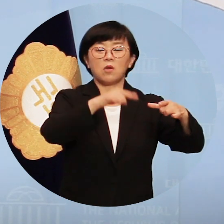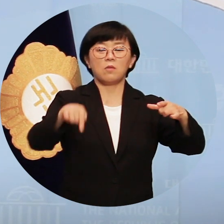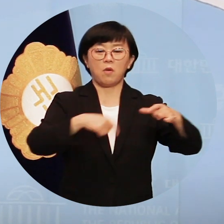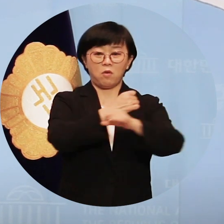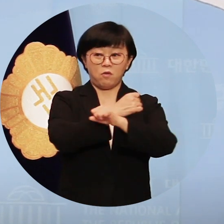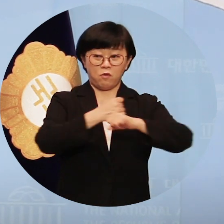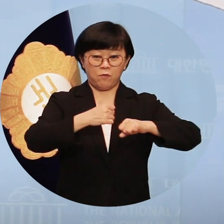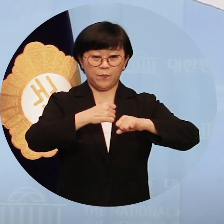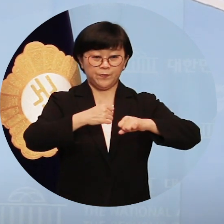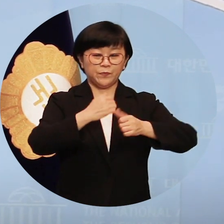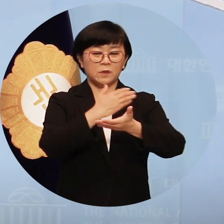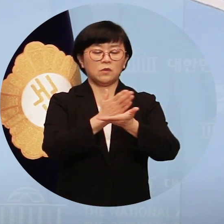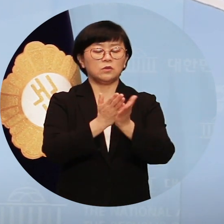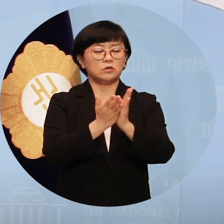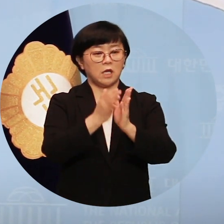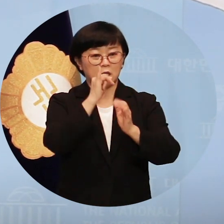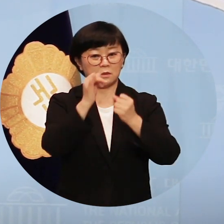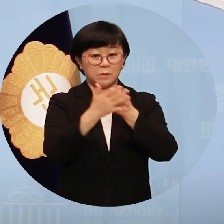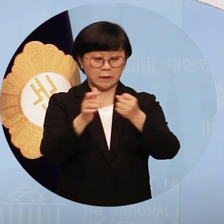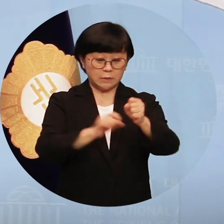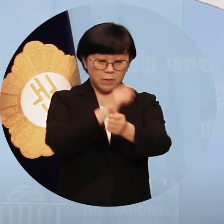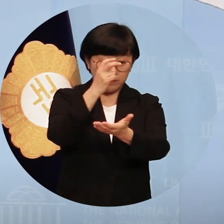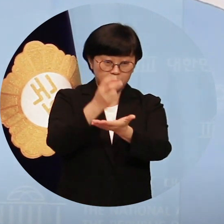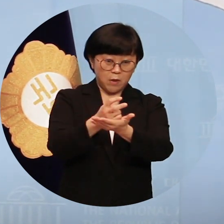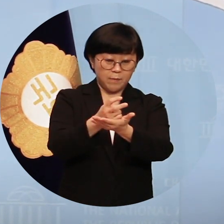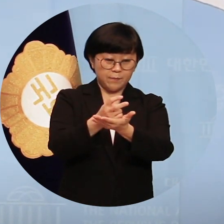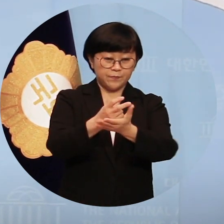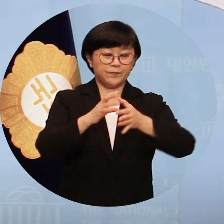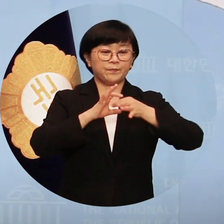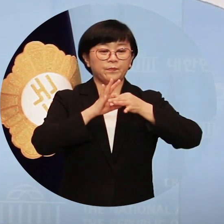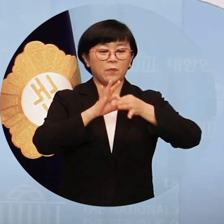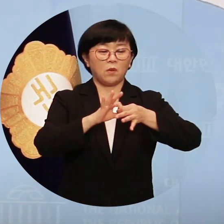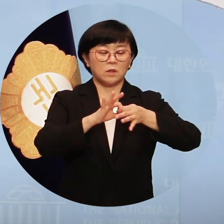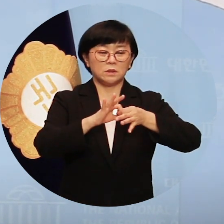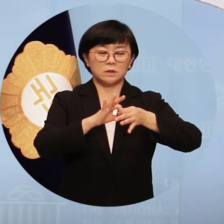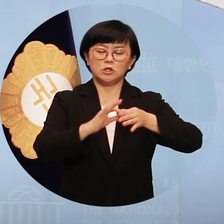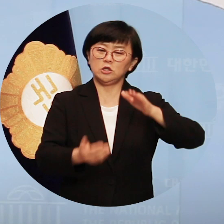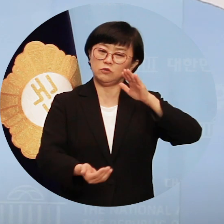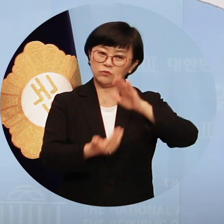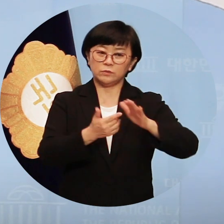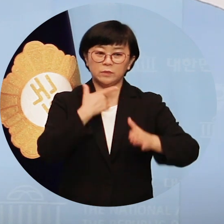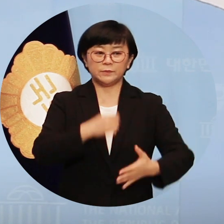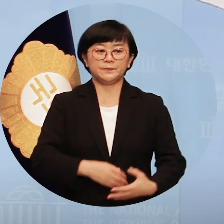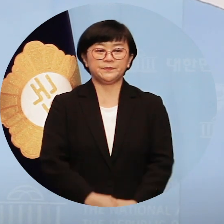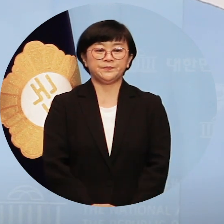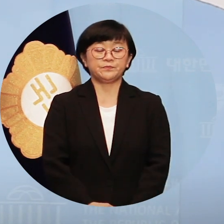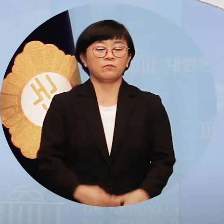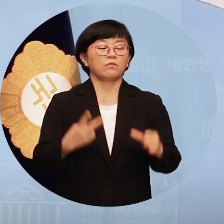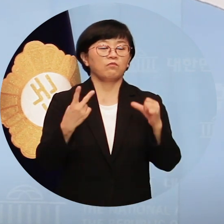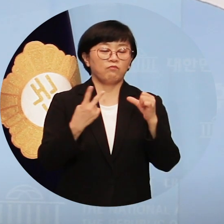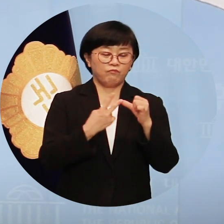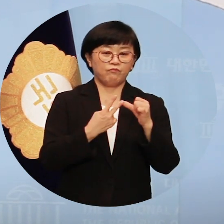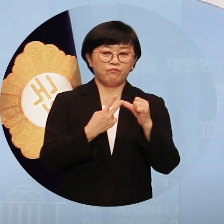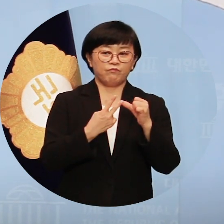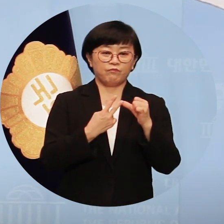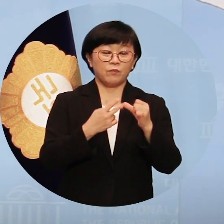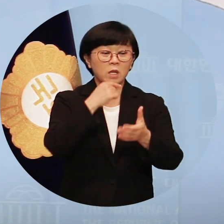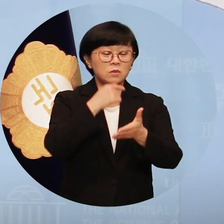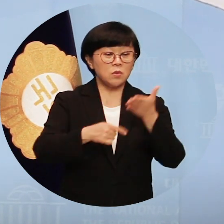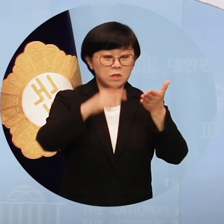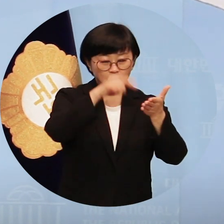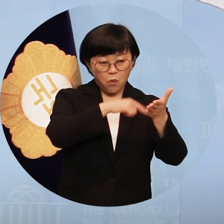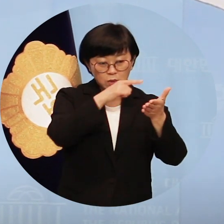광범위하고 보상과 지원도 다양하기에 특별법을 통해서 구현하도록 했습니다. 둘째,